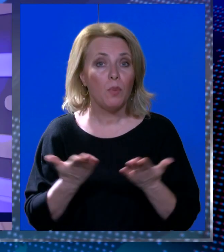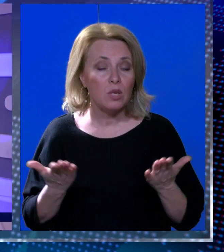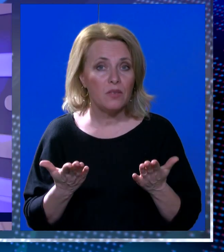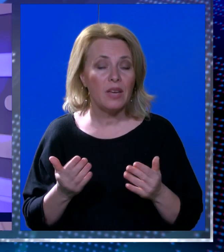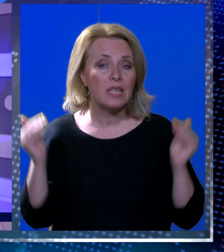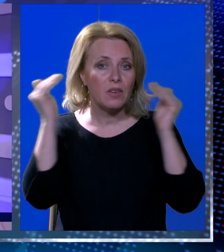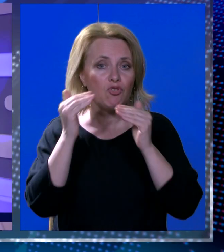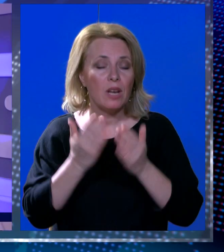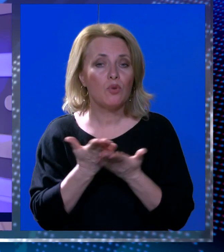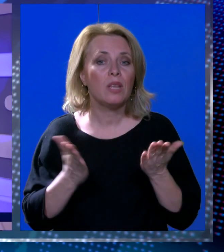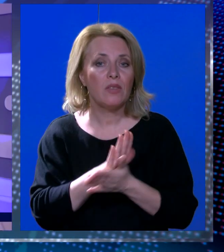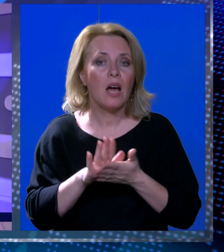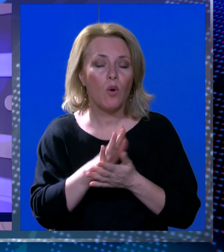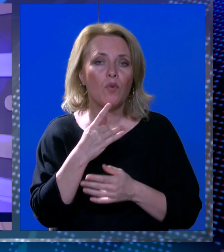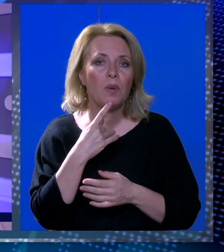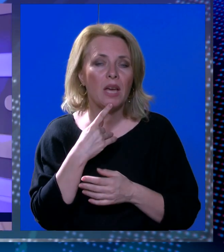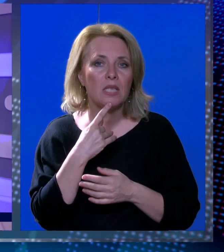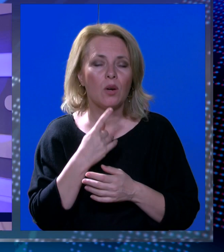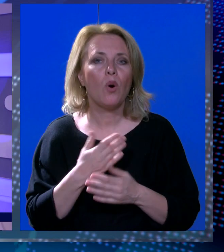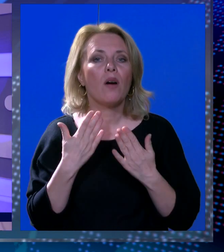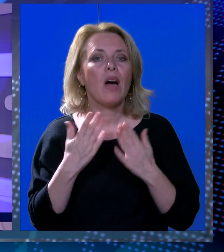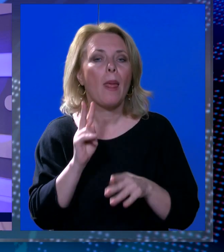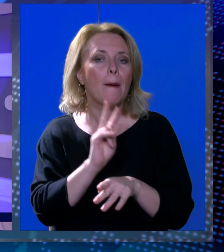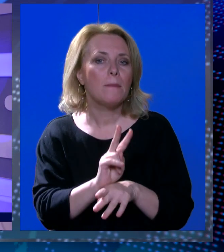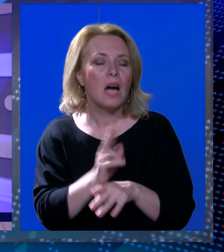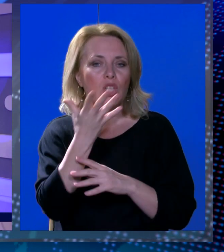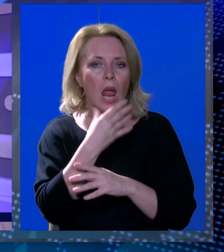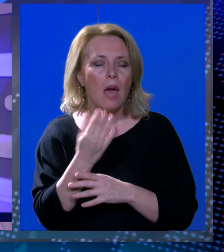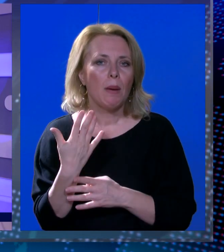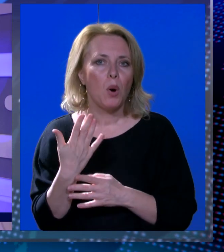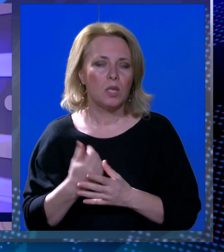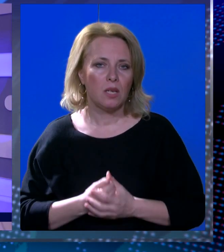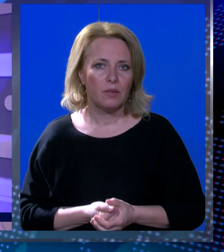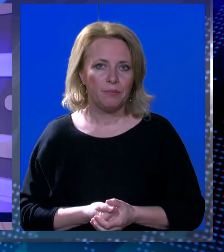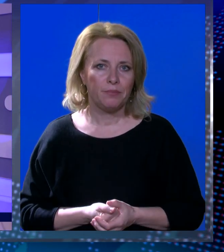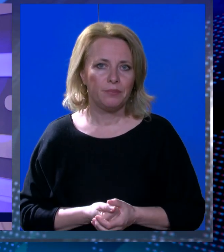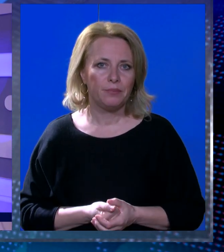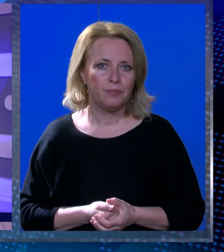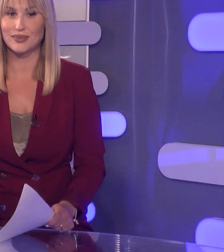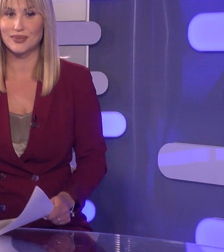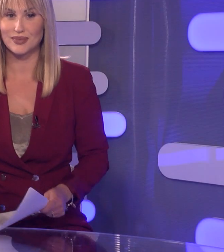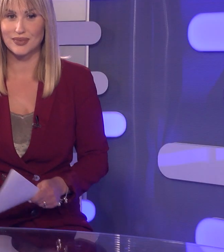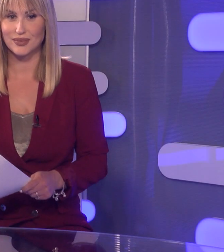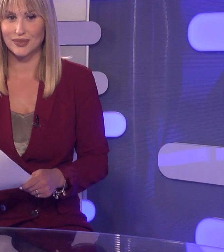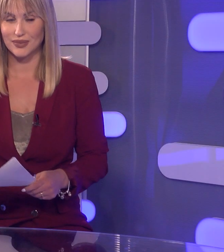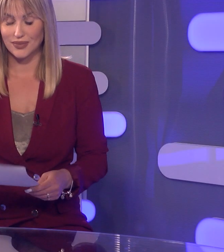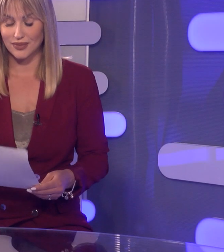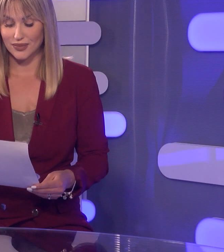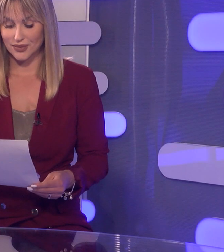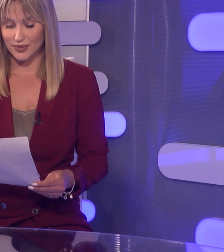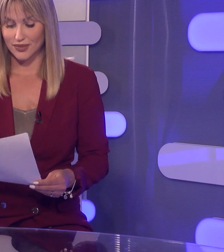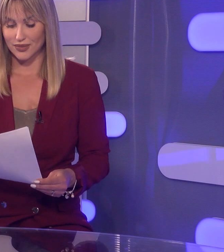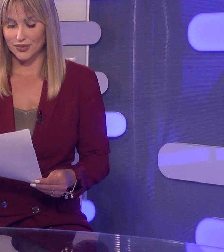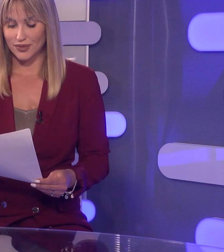Bilo je to sve za večeras u dnevniku na znakovnom jeziku. Hvala vam na pažnji i lijepi pozdrav! Hvala